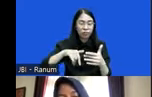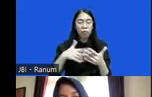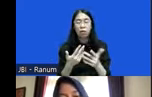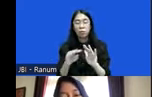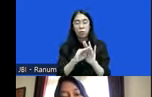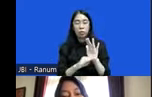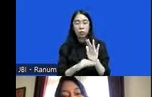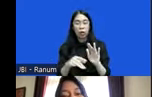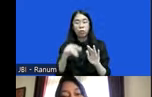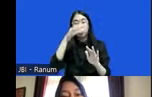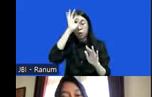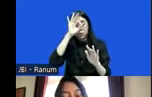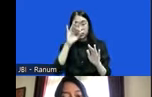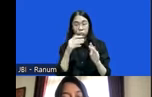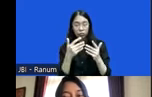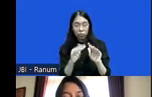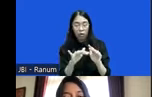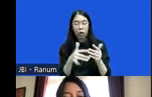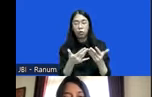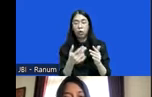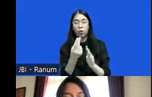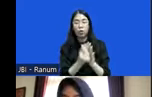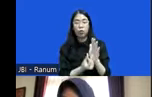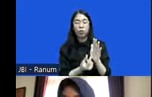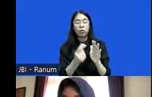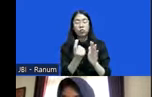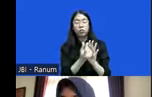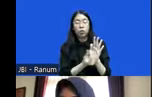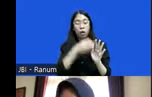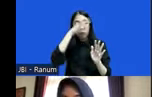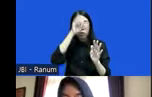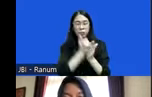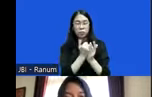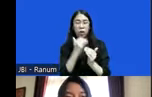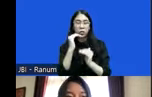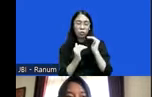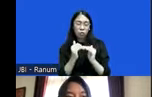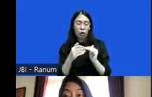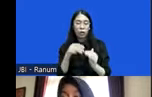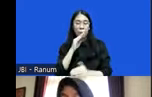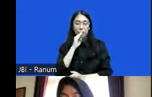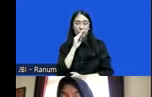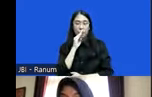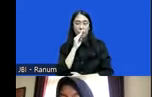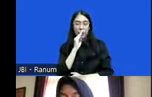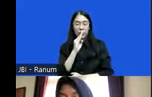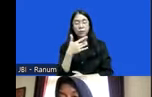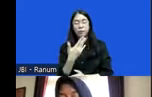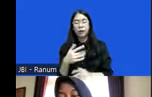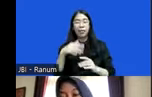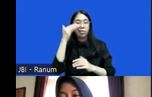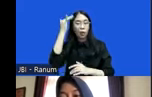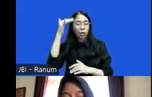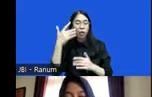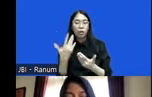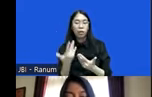perpol dan juga di RUU Polri itu sebetulnya sudah sesuai dengan prinsip teori dan juga definisi dari keadilan